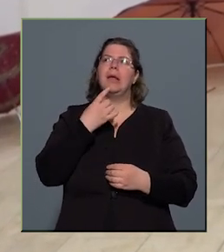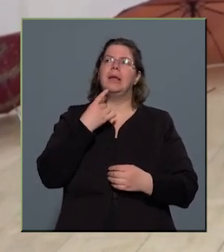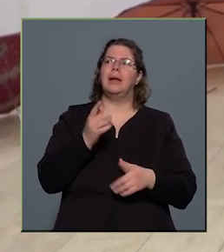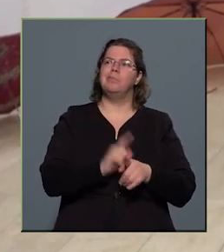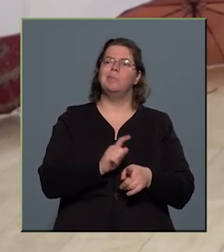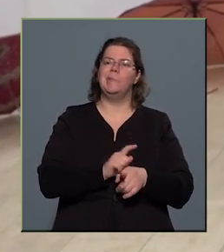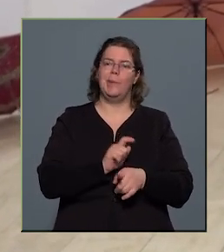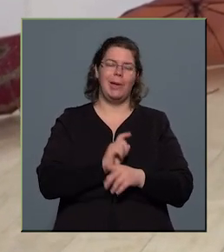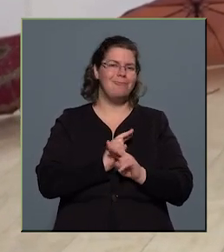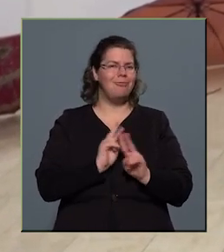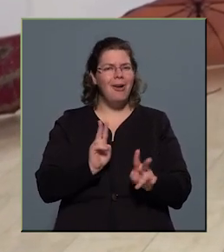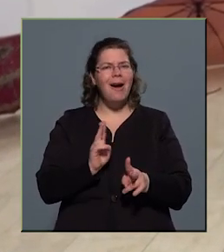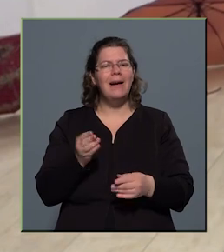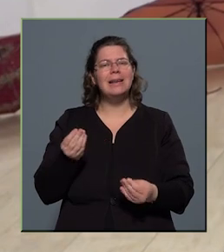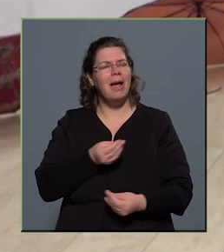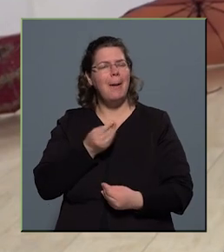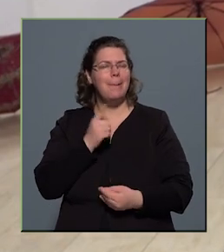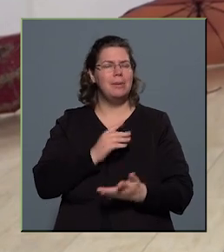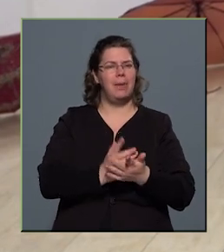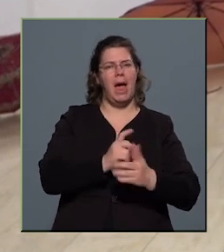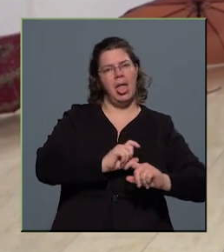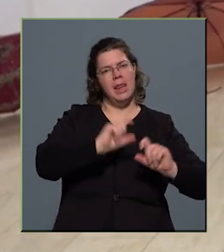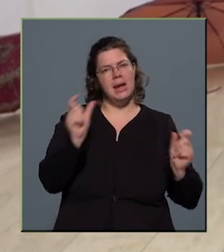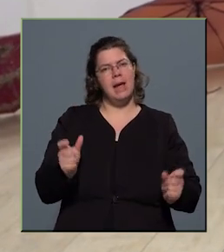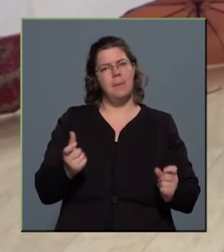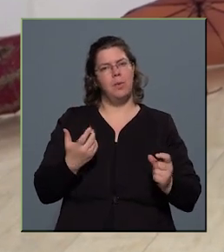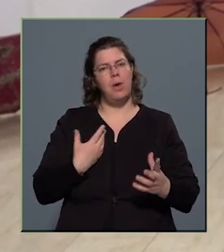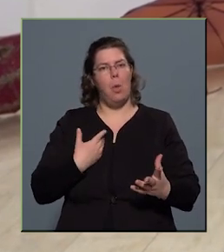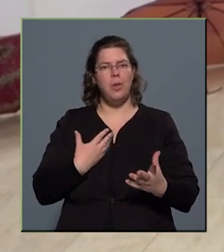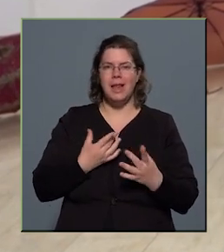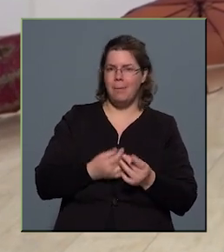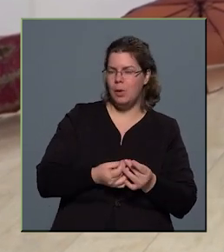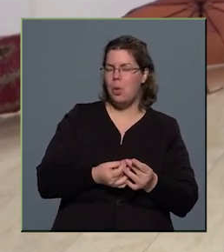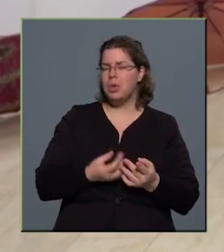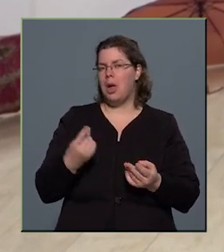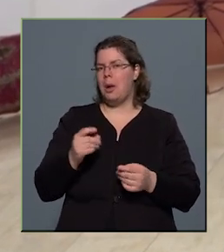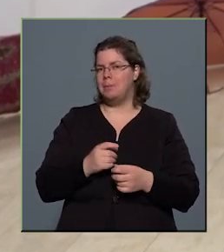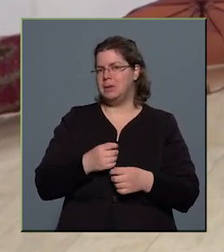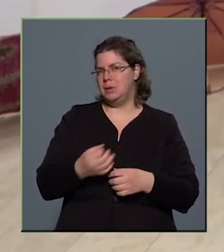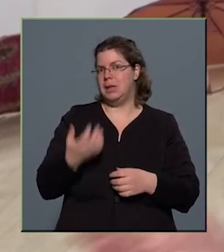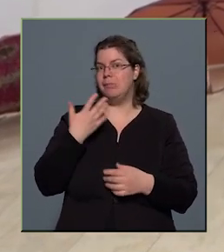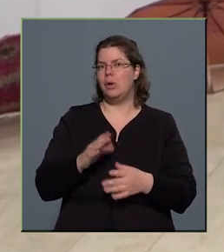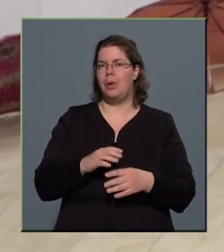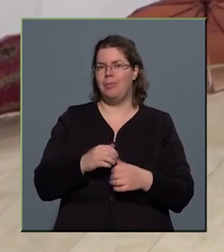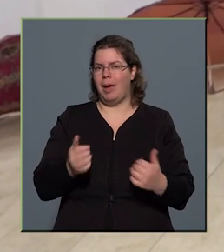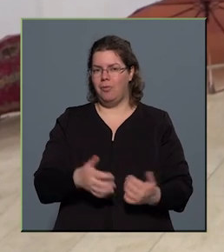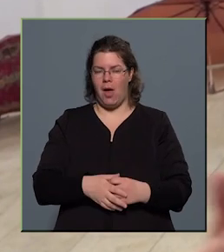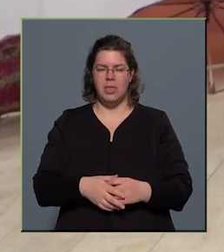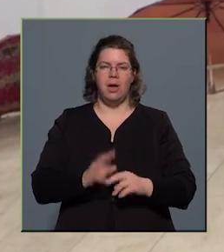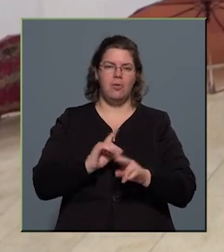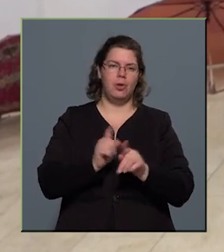van, olyan van, ami már régebb óta hozzám nőtt, és amitől nem tudok megválni. Tehát mert van, hogy